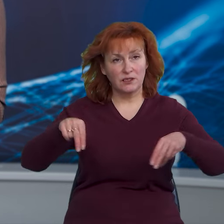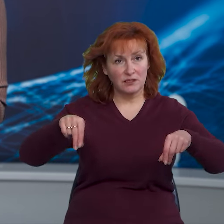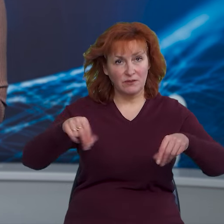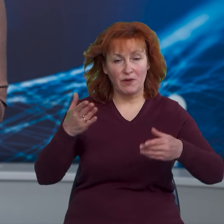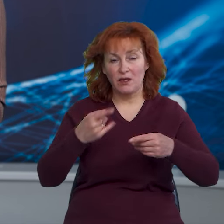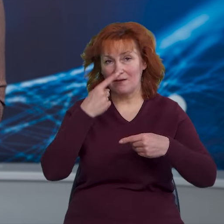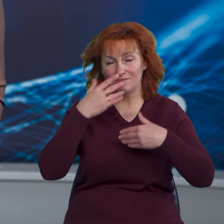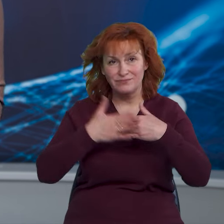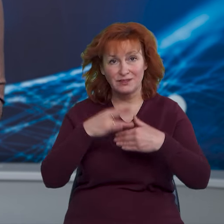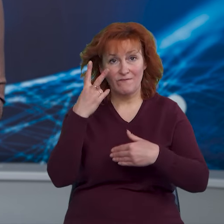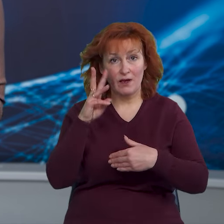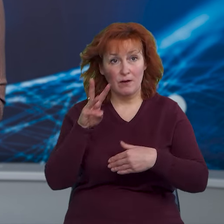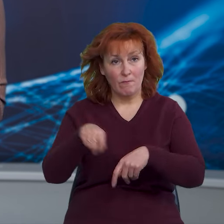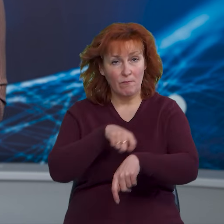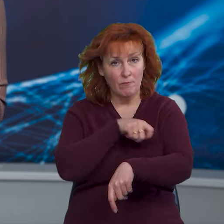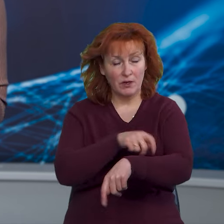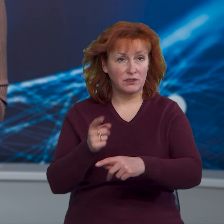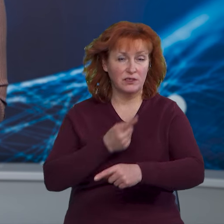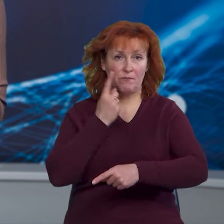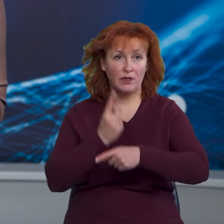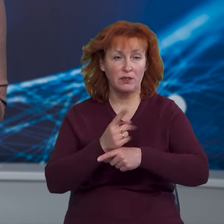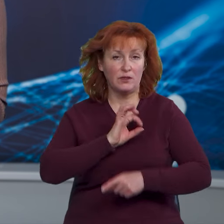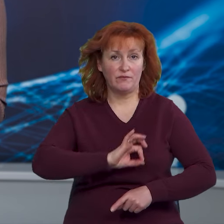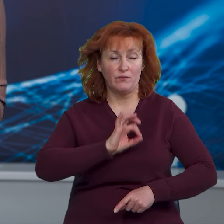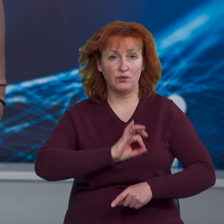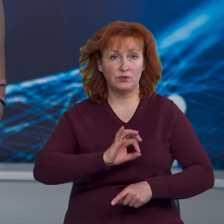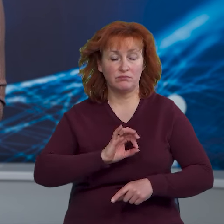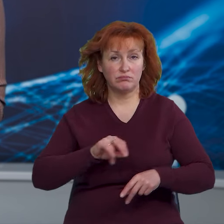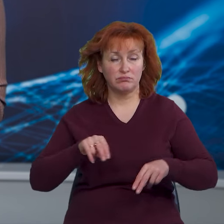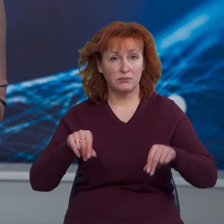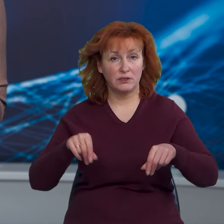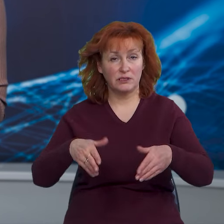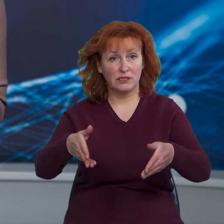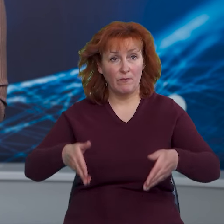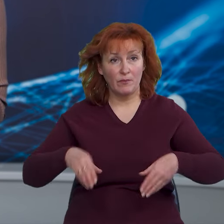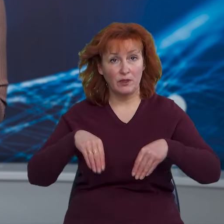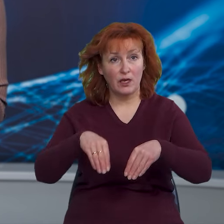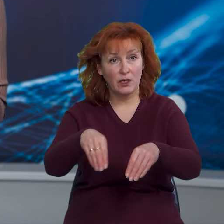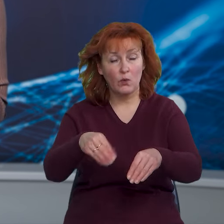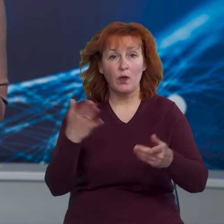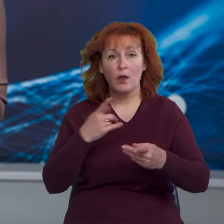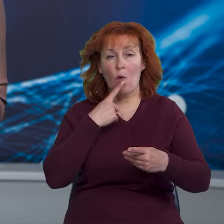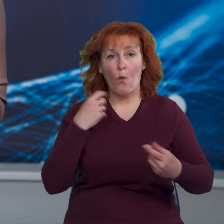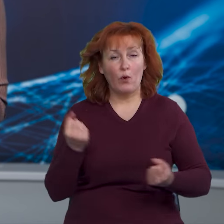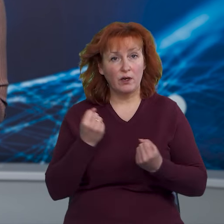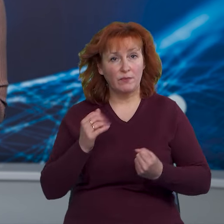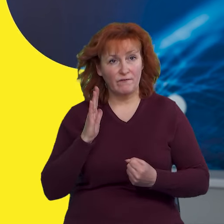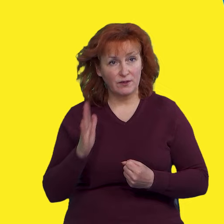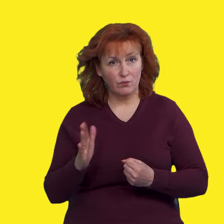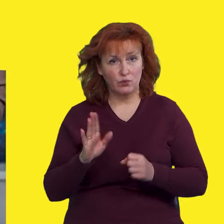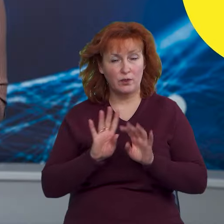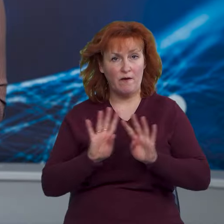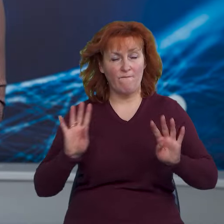-кілометровій зоні від кордону, забороняється користуватися землею. Такі території будуть укріплювати і фортифікувати.